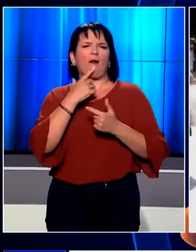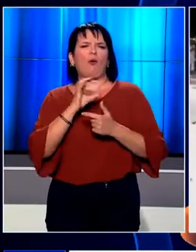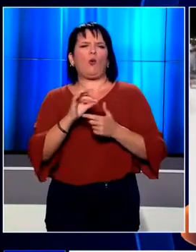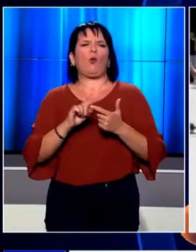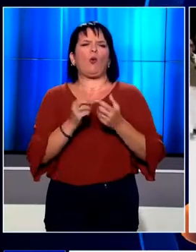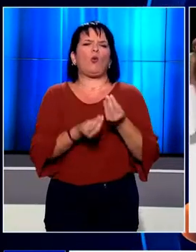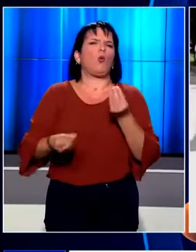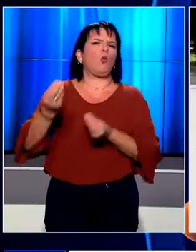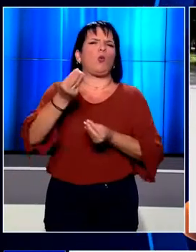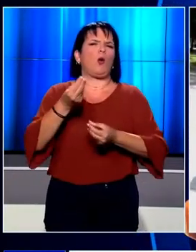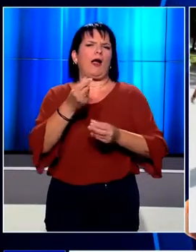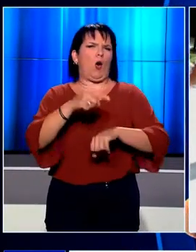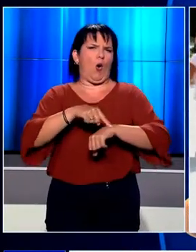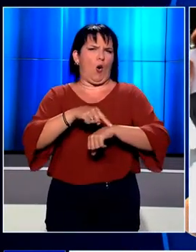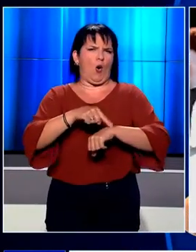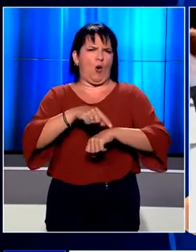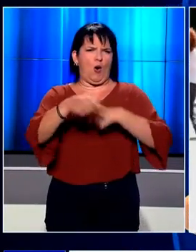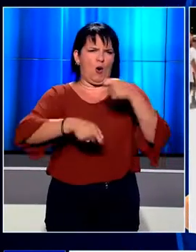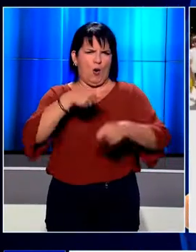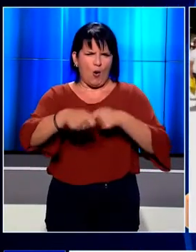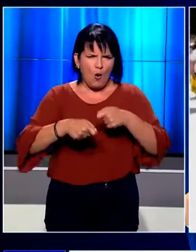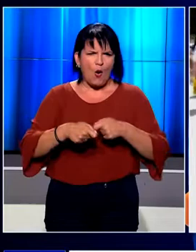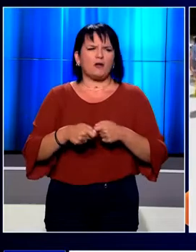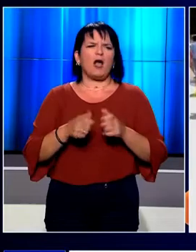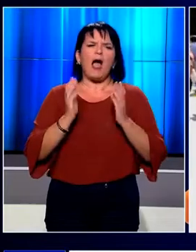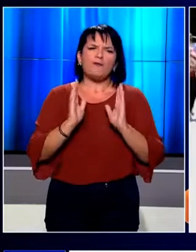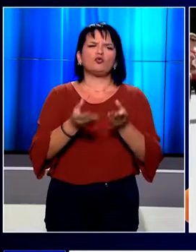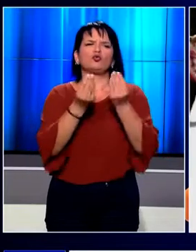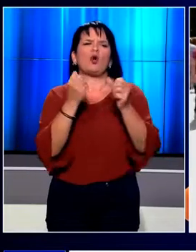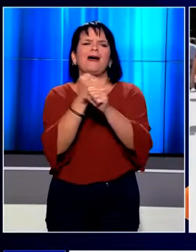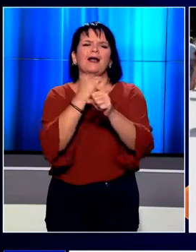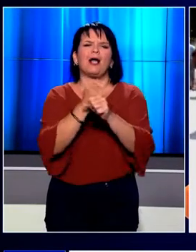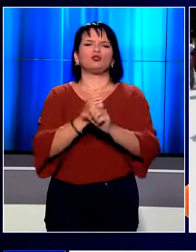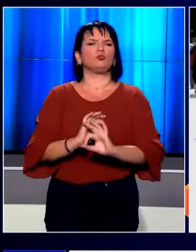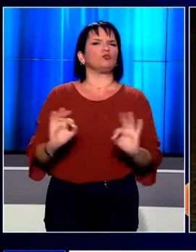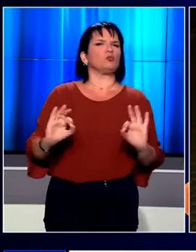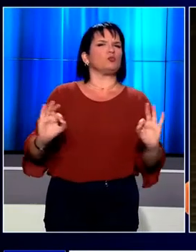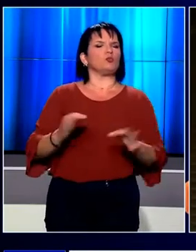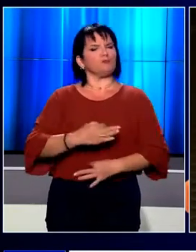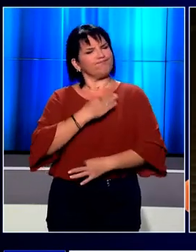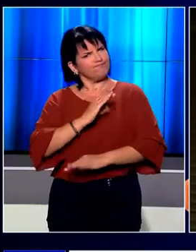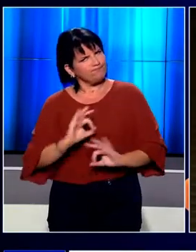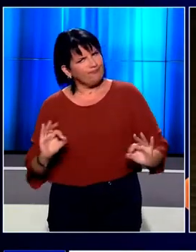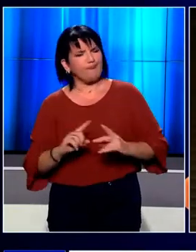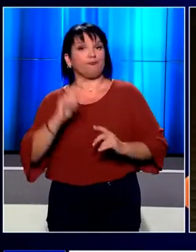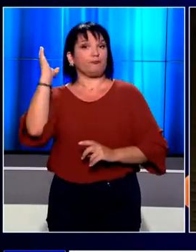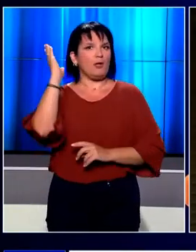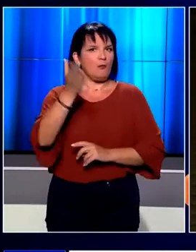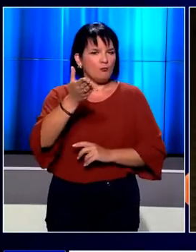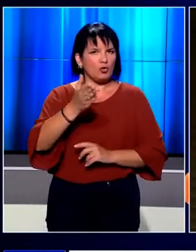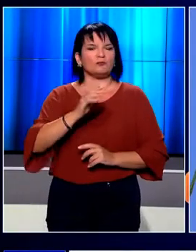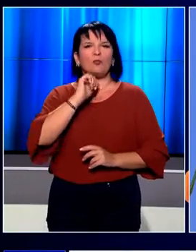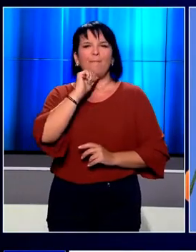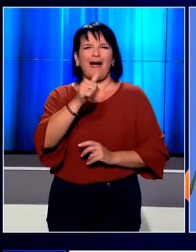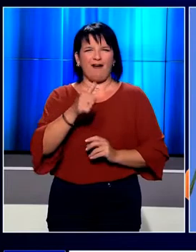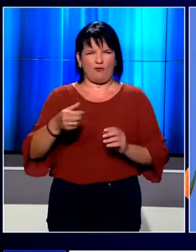ότι θα πληρώνονται υπεροωρίες και όλα τα σχετικά. Θα βοηθήσει και τους εργαζόμενους, θα είναι ίσως και πιο συνεπής. Τσουχτερά θα είναι τα πρόστιμα και για τη μαύρη